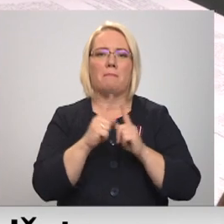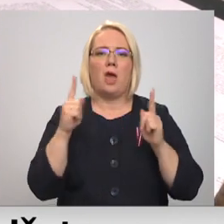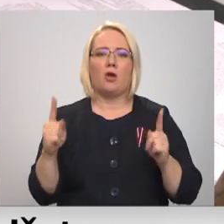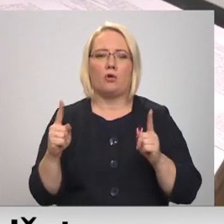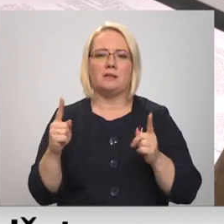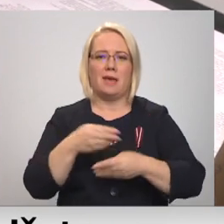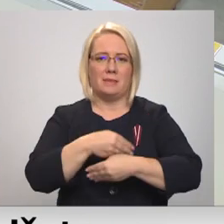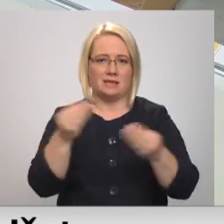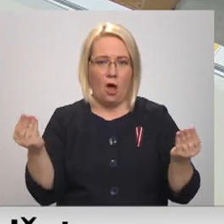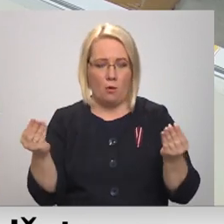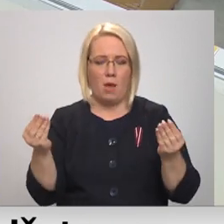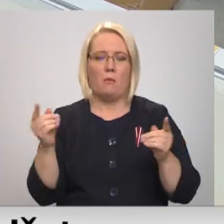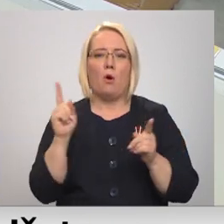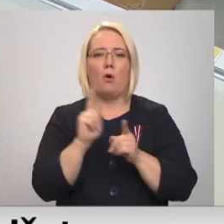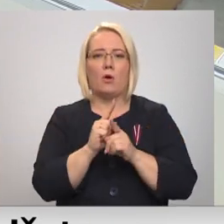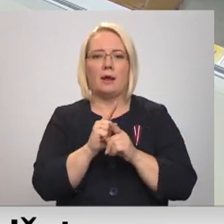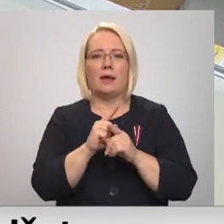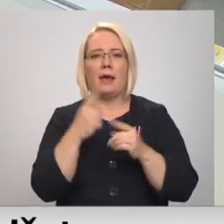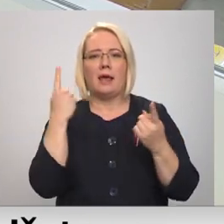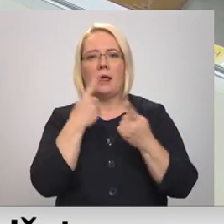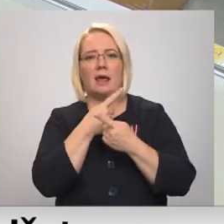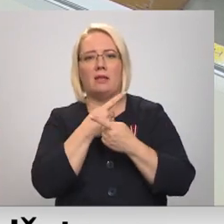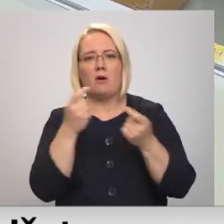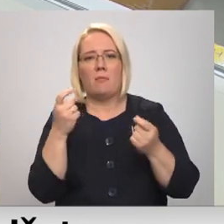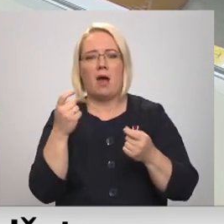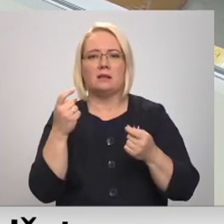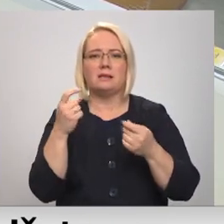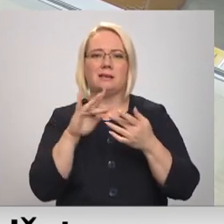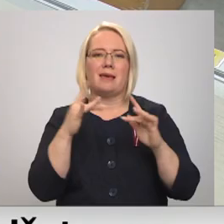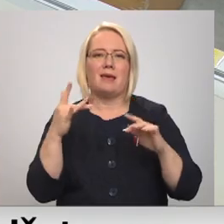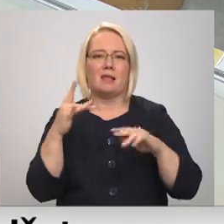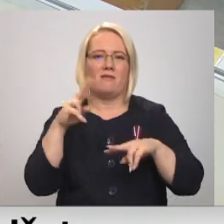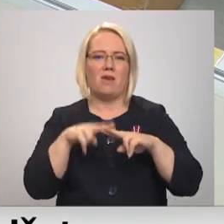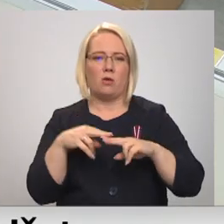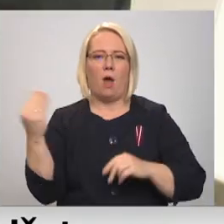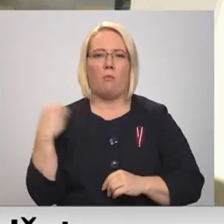pieejamām grāmatām un ziņu portālu abonamentu sapieļai. Madar Līcīt, Latvijas televīzija.